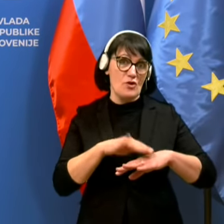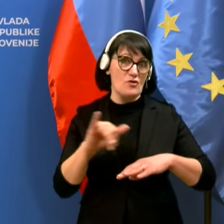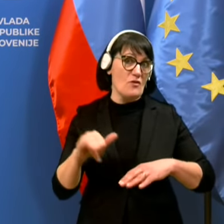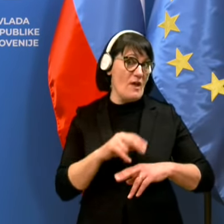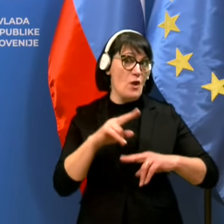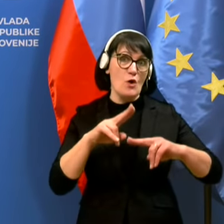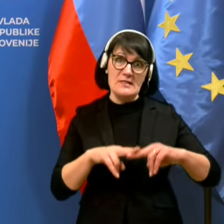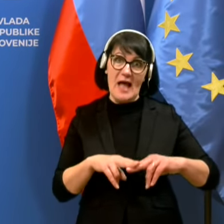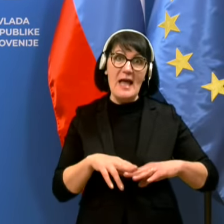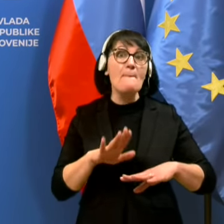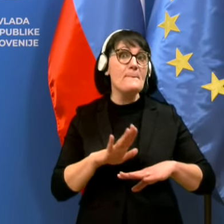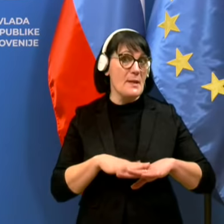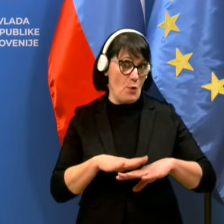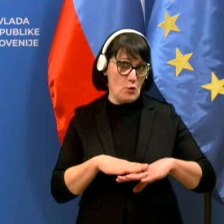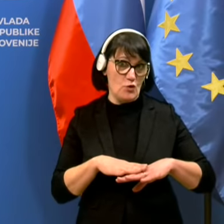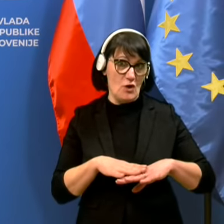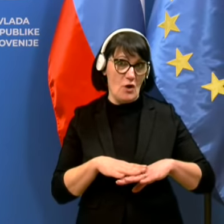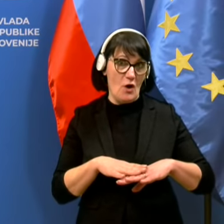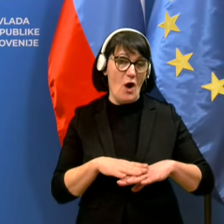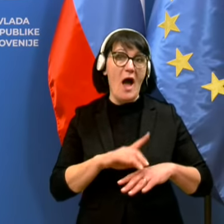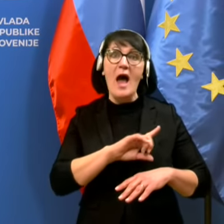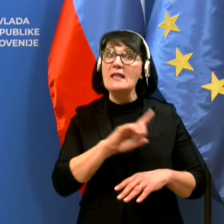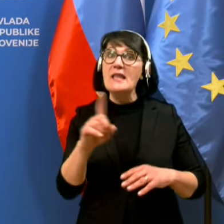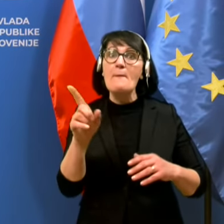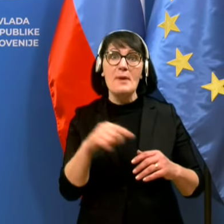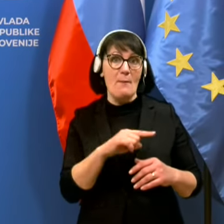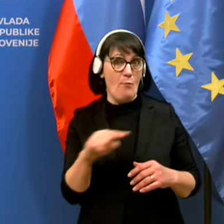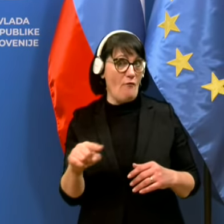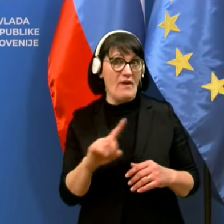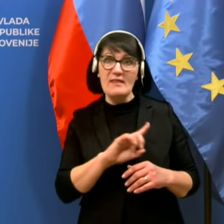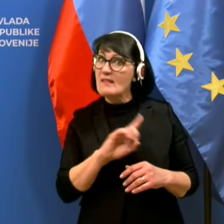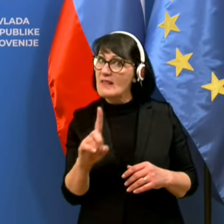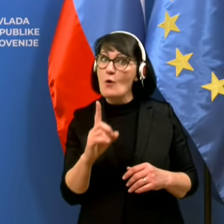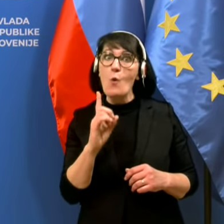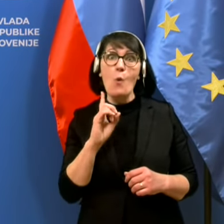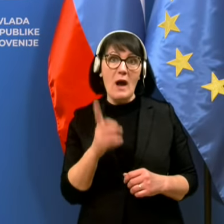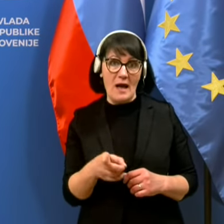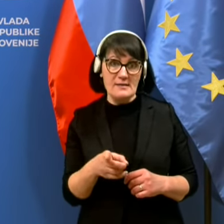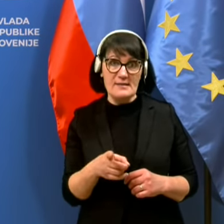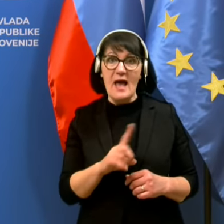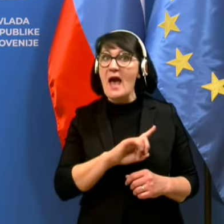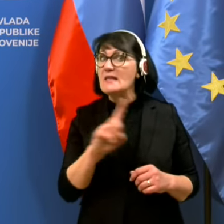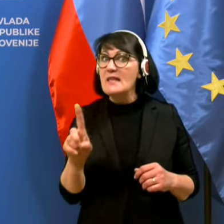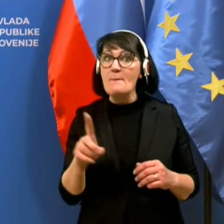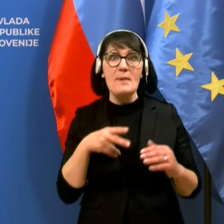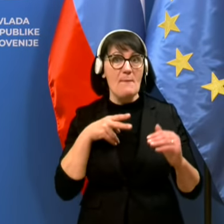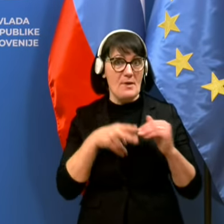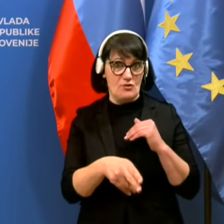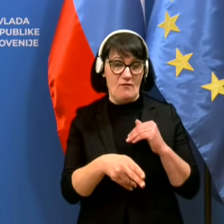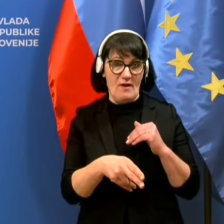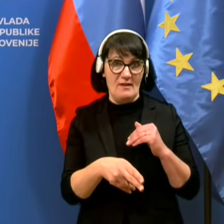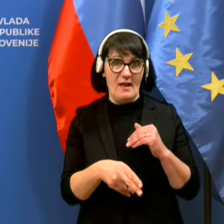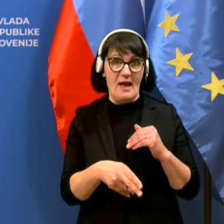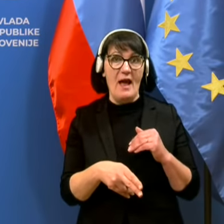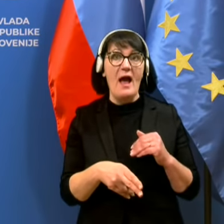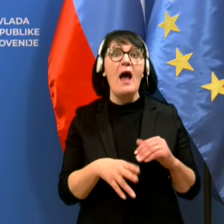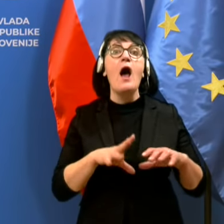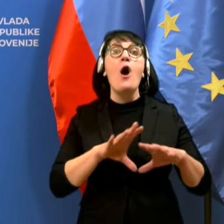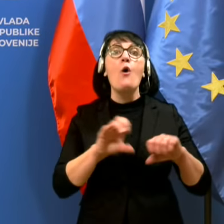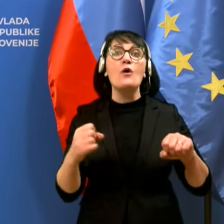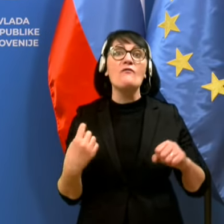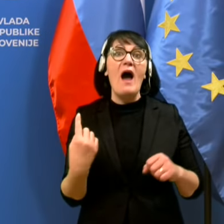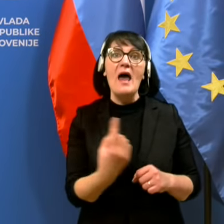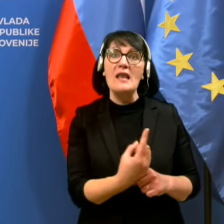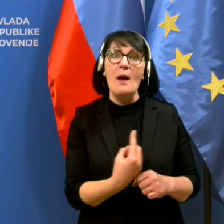ostaja priporočilo, ni prepoved, ni ukaz, ni preprečevanje. Ukvarjamo se